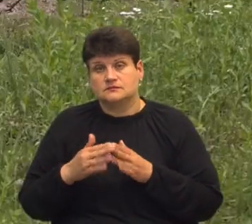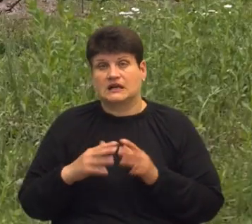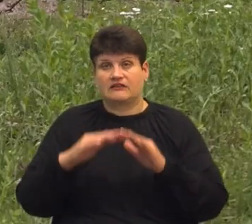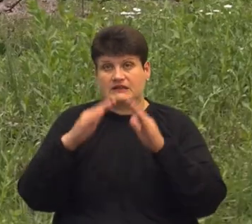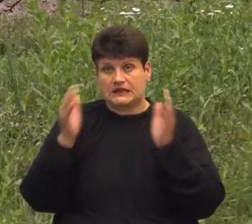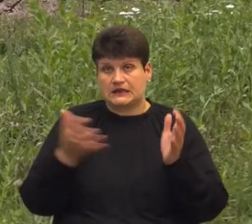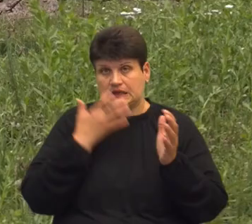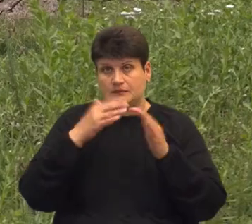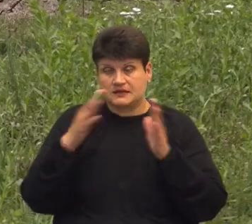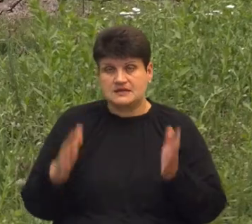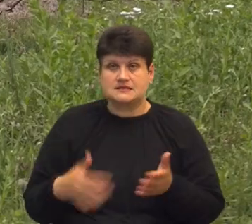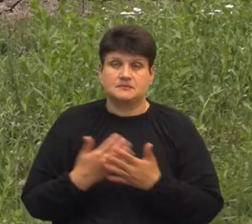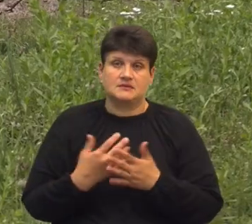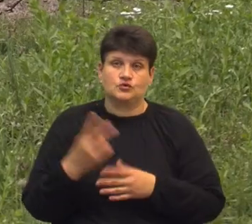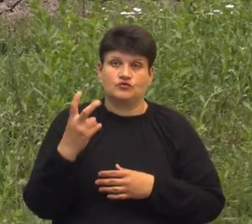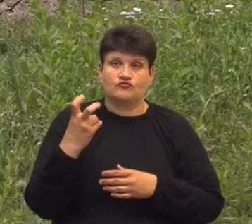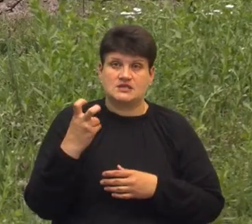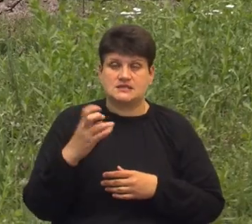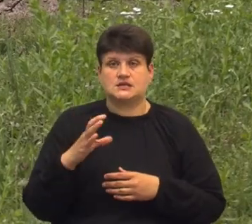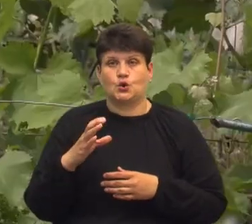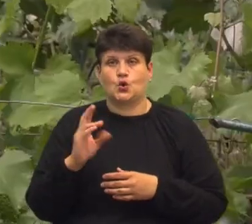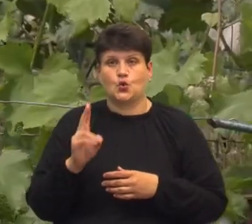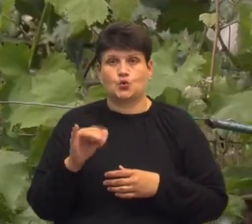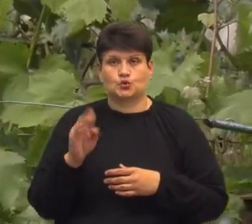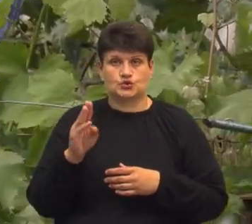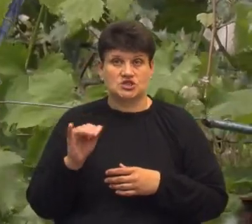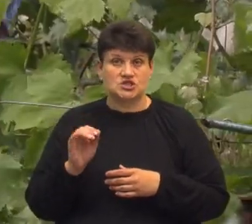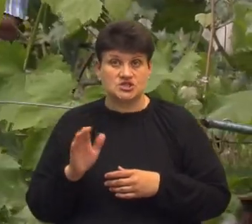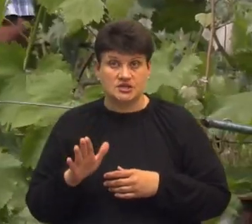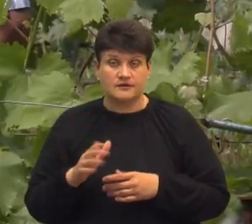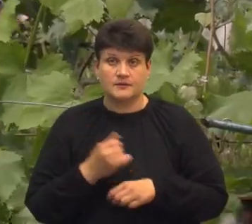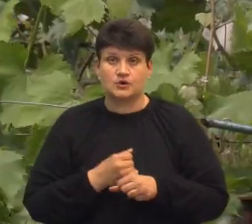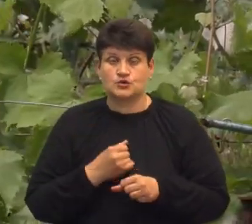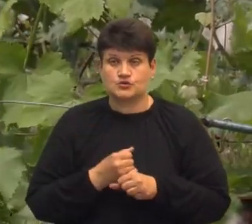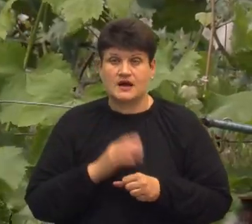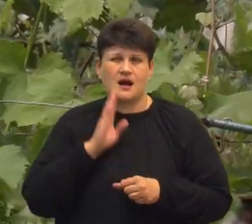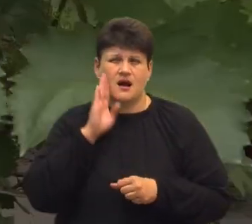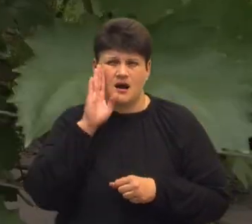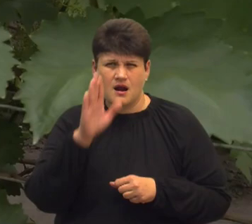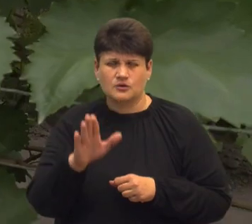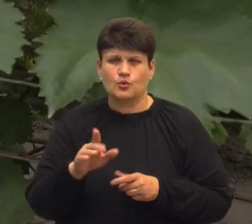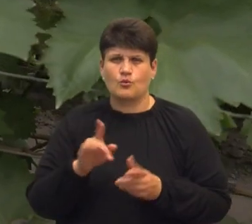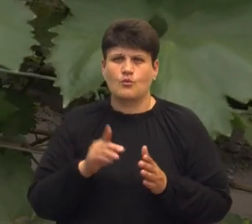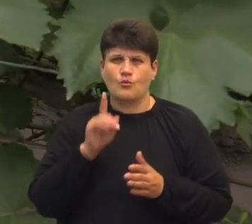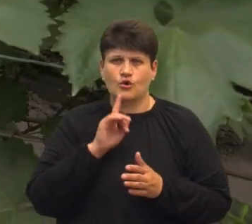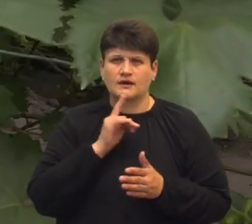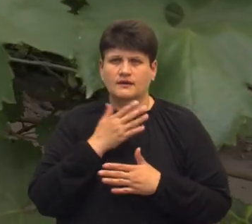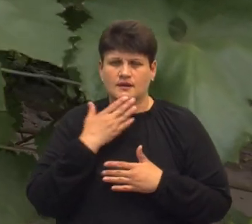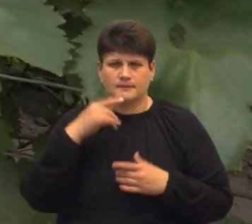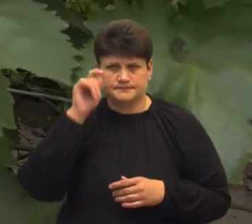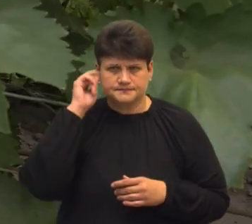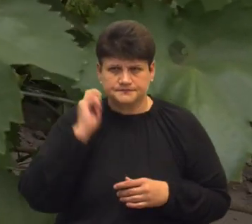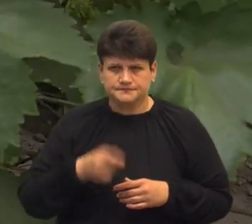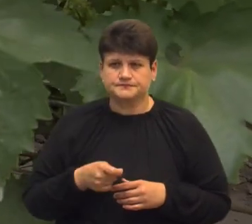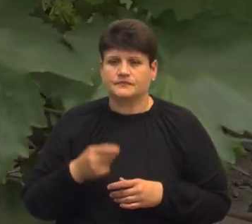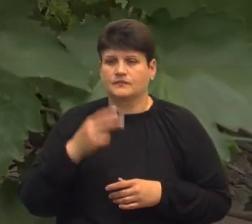кущів. Кожного дня чоловік встає о п'ятій ранку, щоб попрацювати у винограднику до того, як настане спека. Ось він з пазухи листа росте,